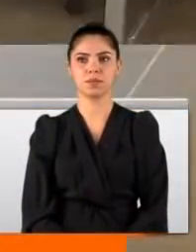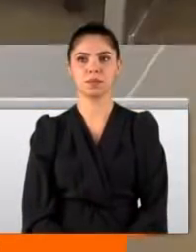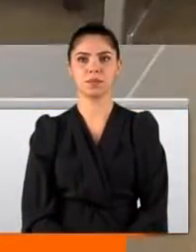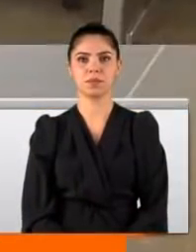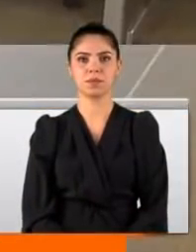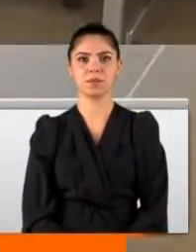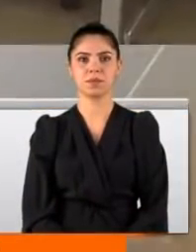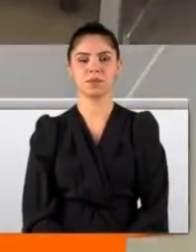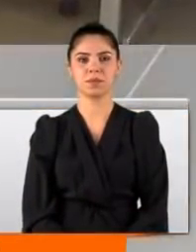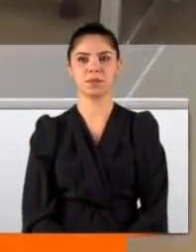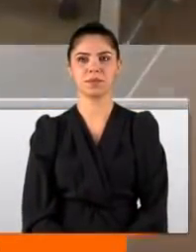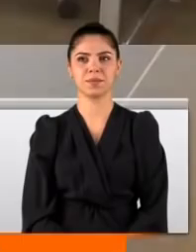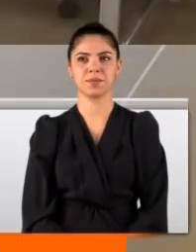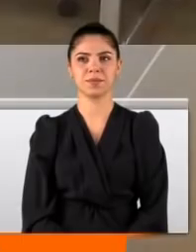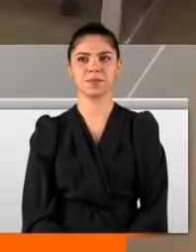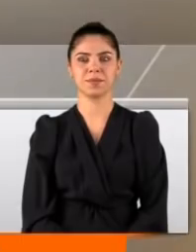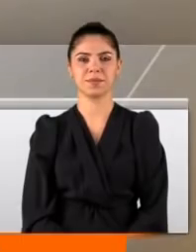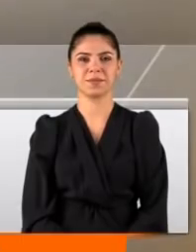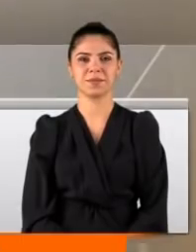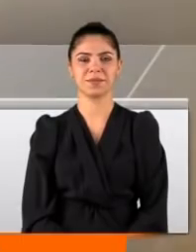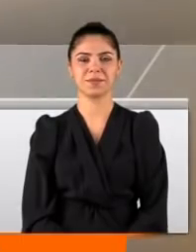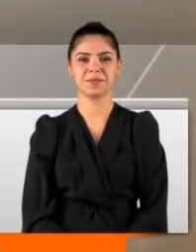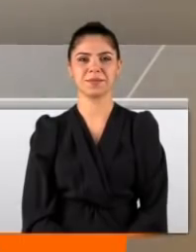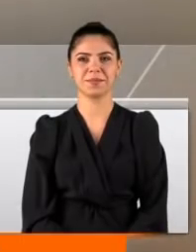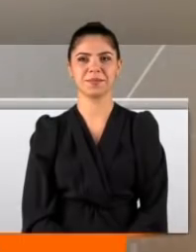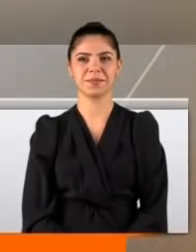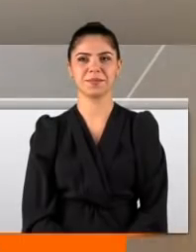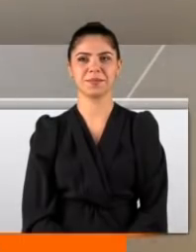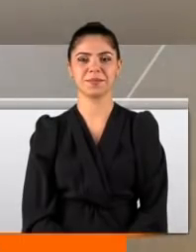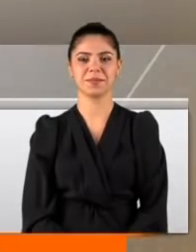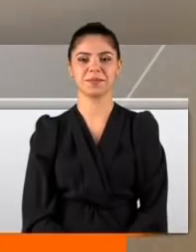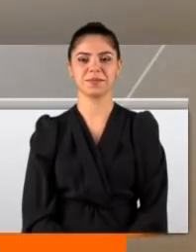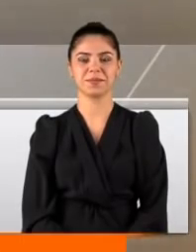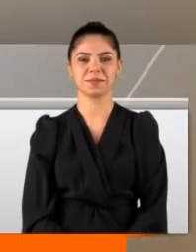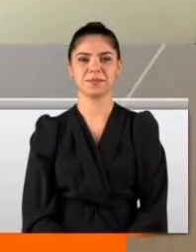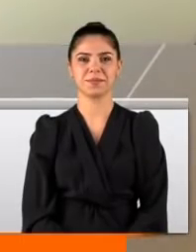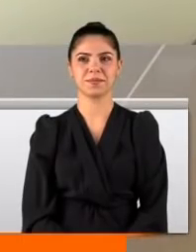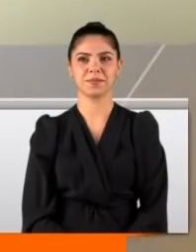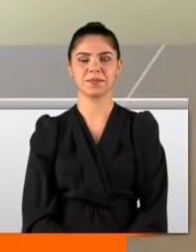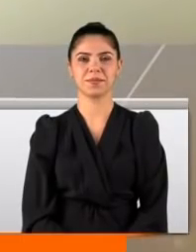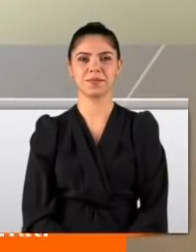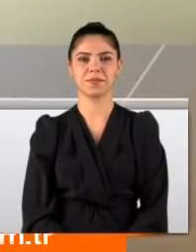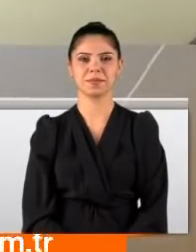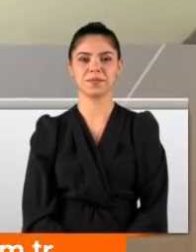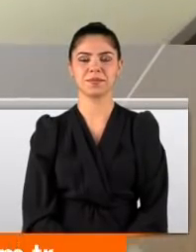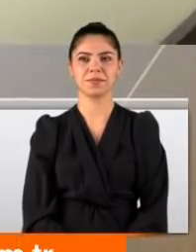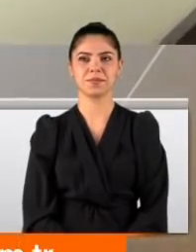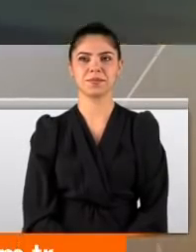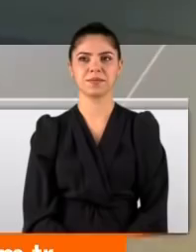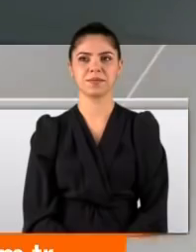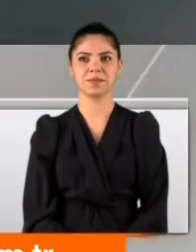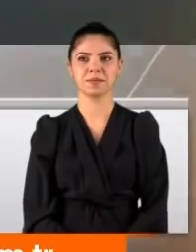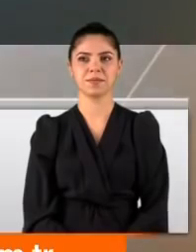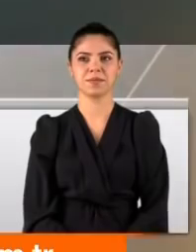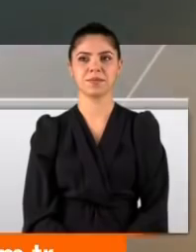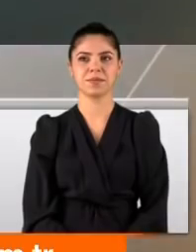Ocak ayındaki maaşlara yansıyacak şekilde bir ek protokol yapma konusunda da bir mutabakat